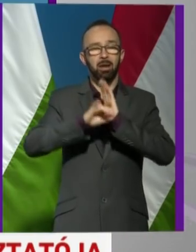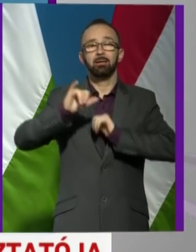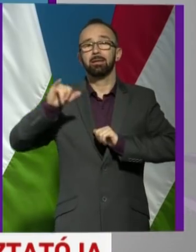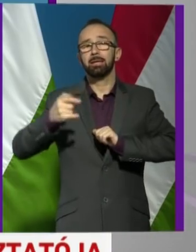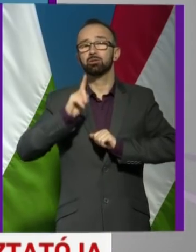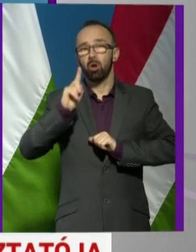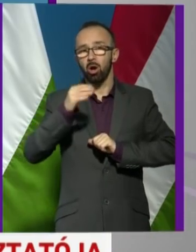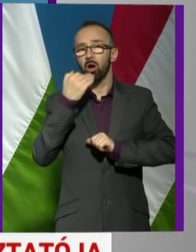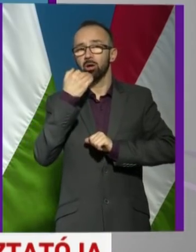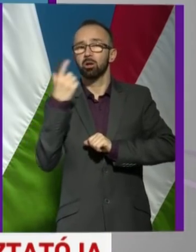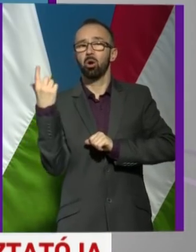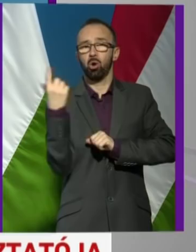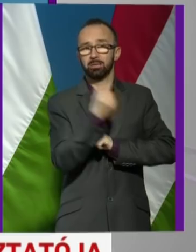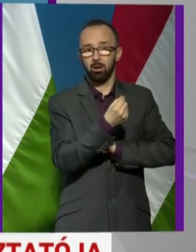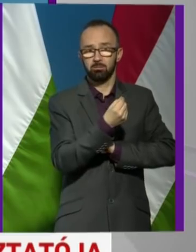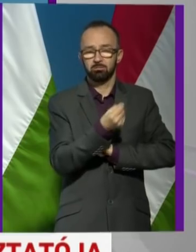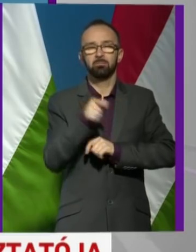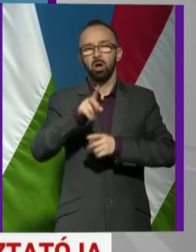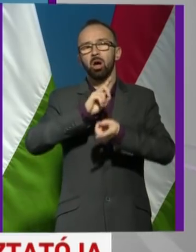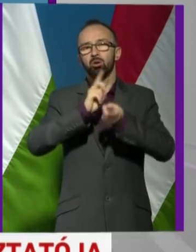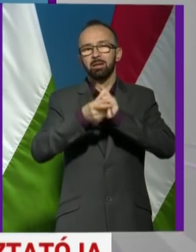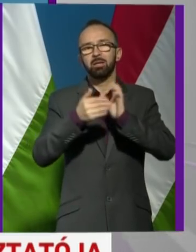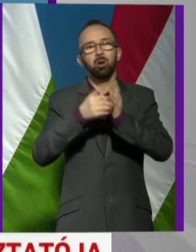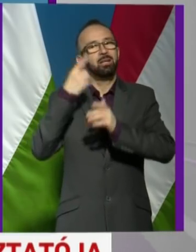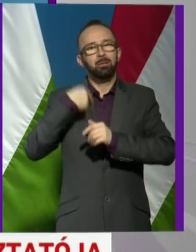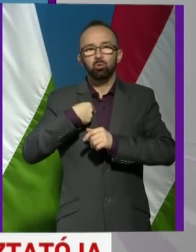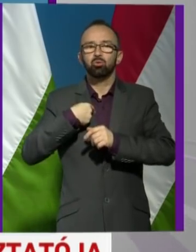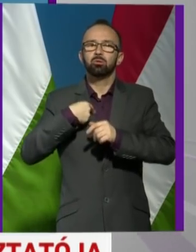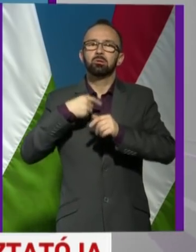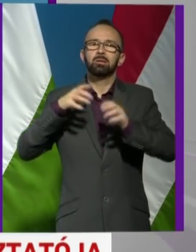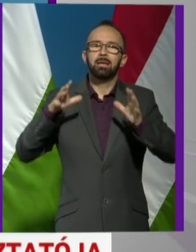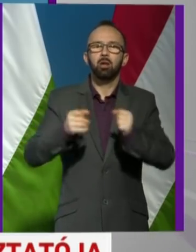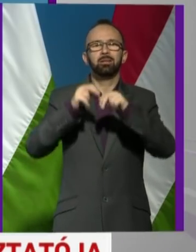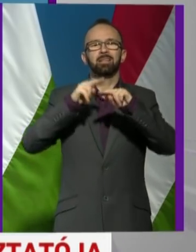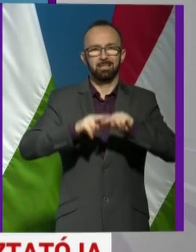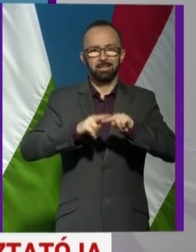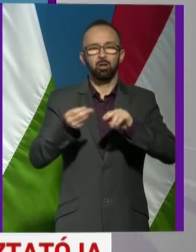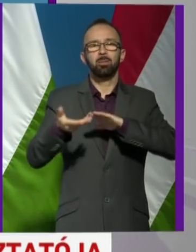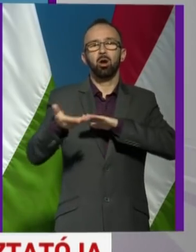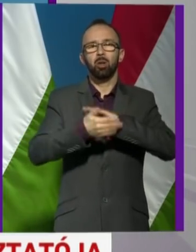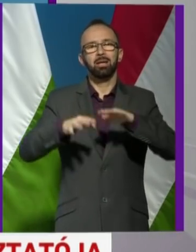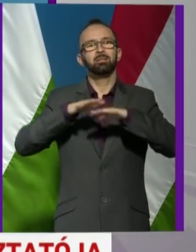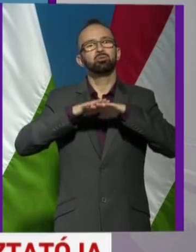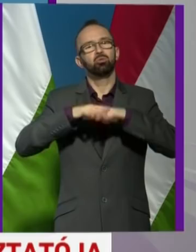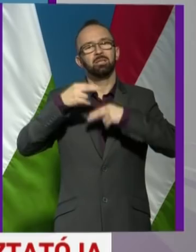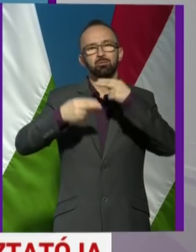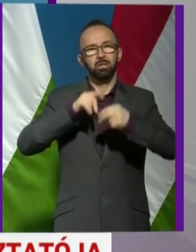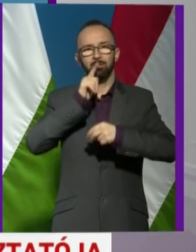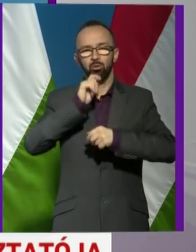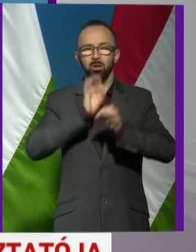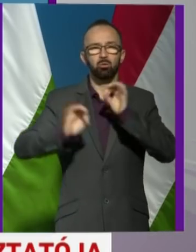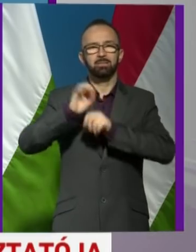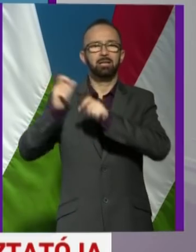egyébként hazautaznak, akkor pedig amíg nem tudjuk kialakítani azt a rendszert, ami alapján szűrni fogjuk a Magyarországra